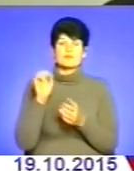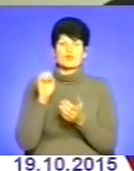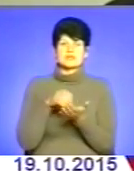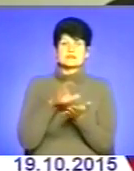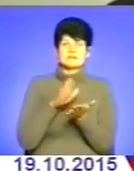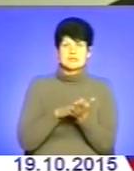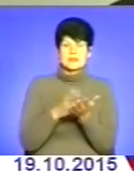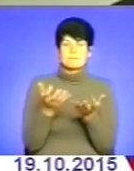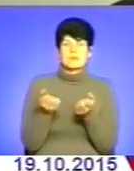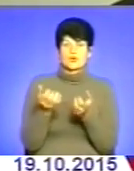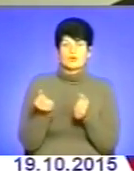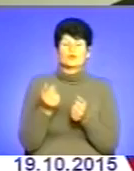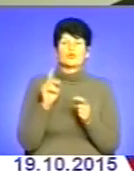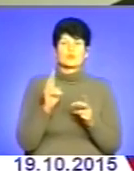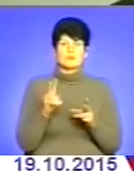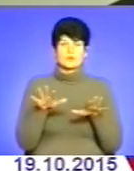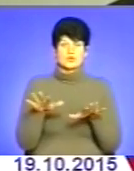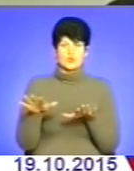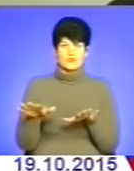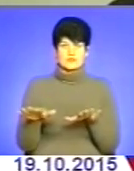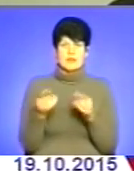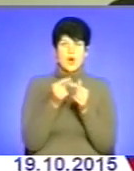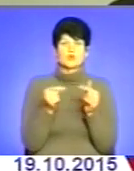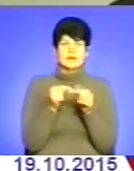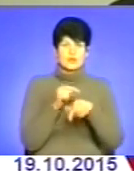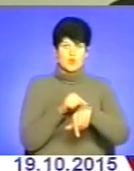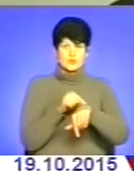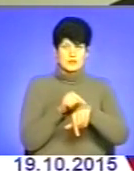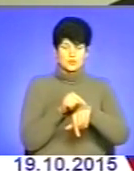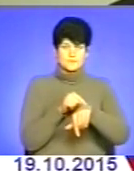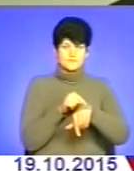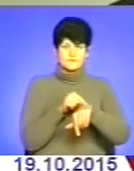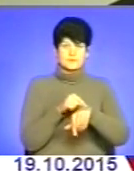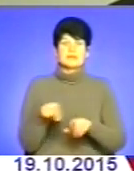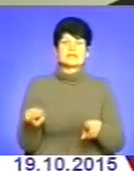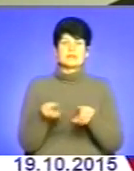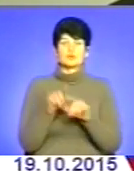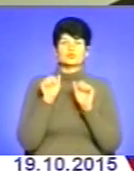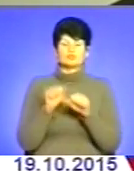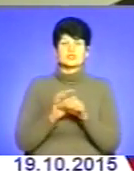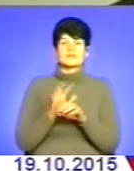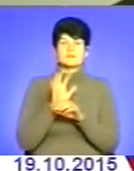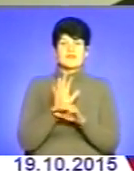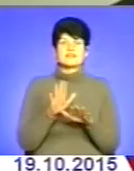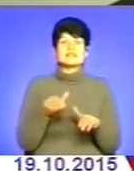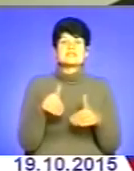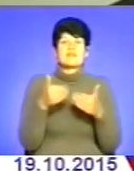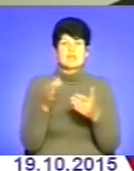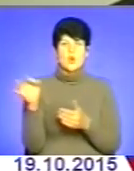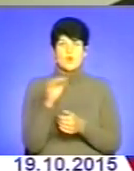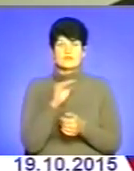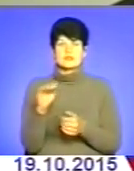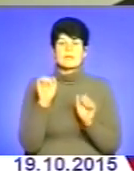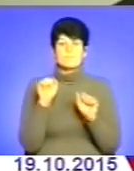на прийом до будь-якого посадовця На конкретну годину Також можна буде відправити звернення офіційне І можна